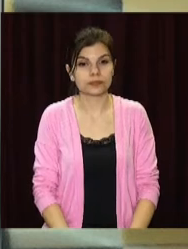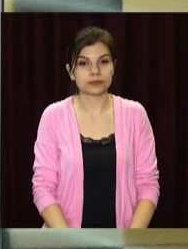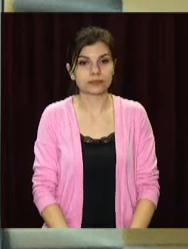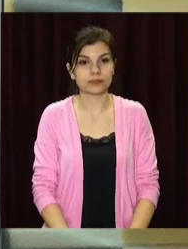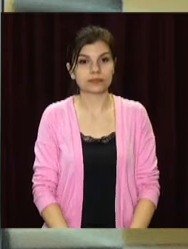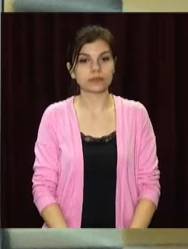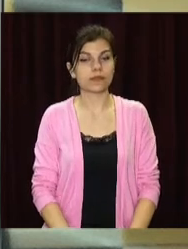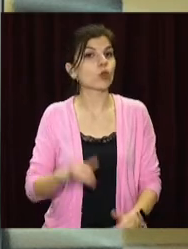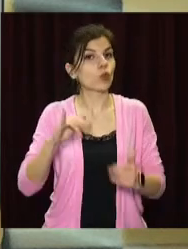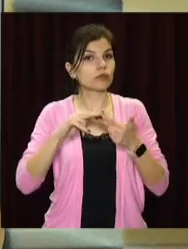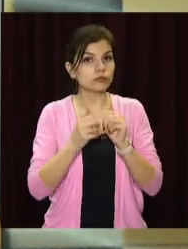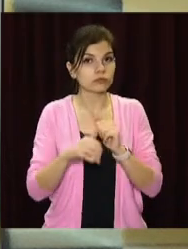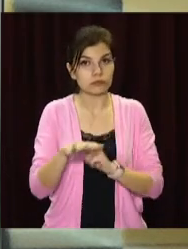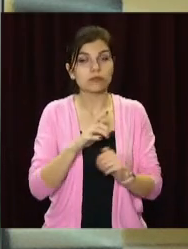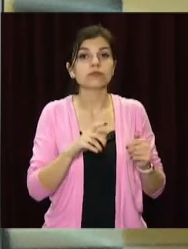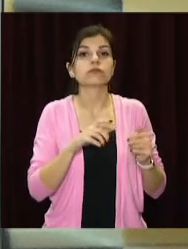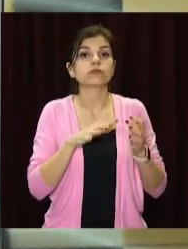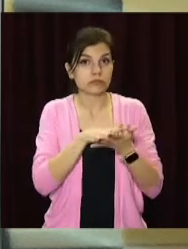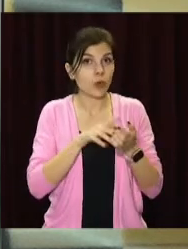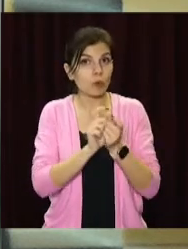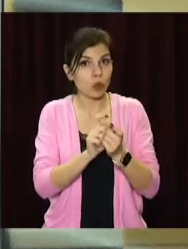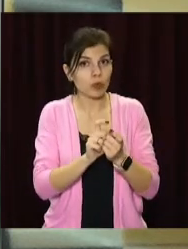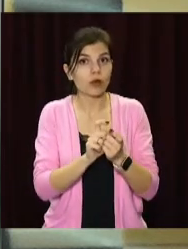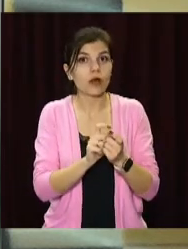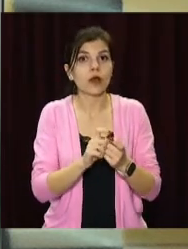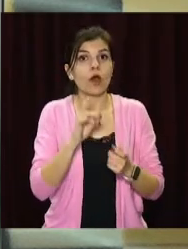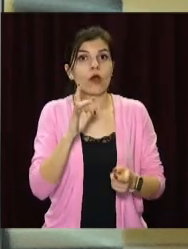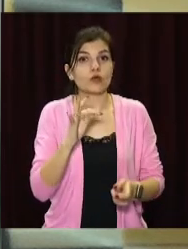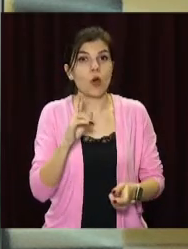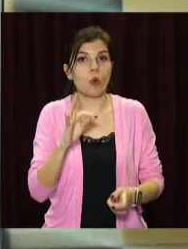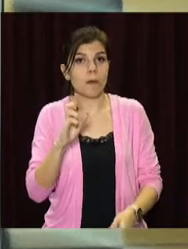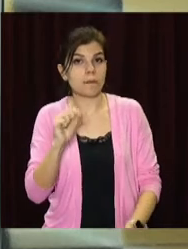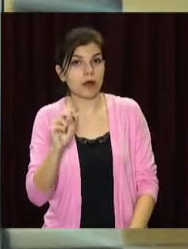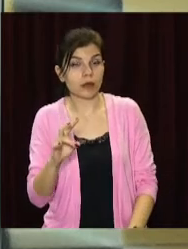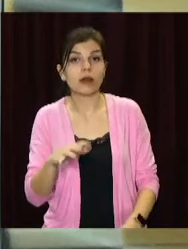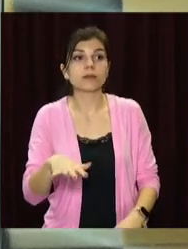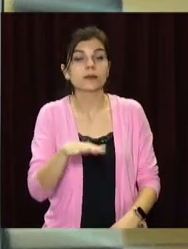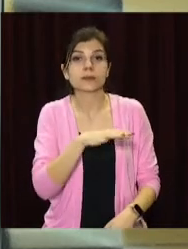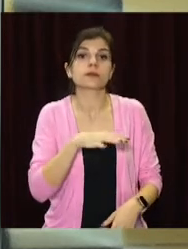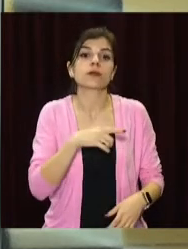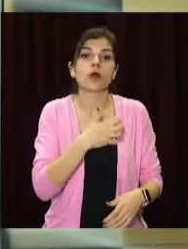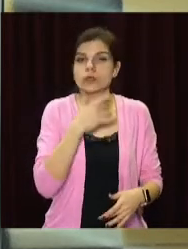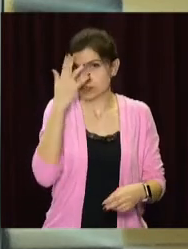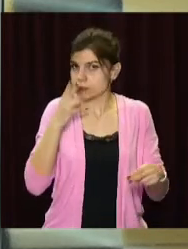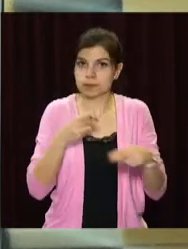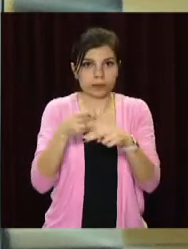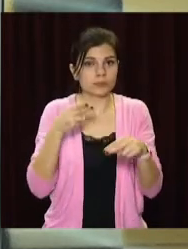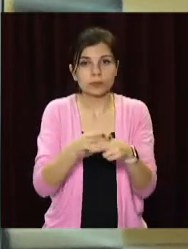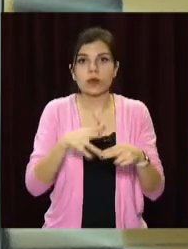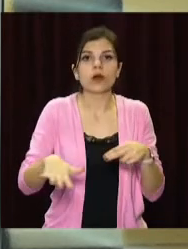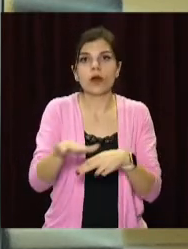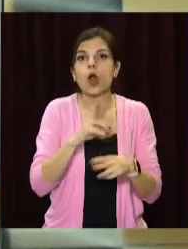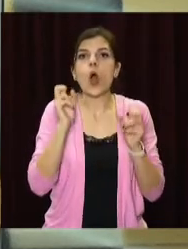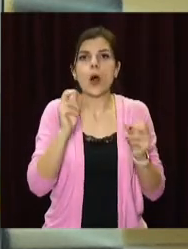У Кам'янському триває боротьба проти Рокобану. Громада намагається перешкодити відкриттю на території міста